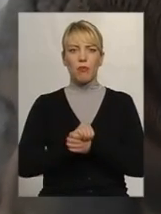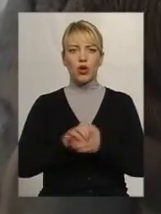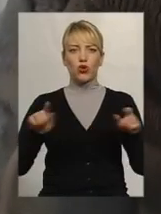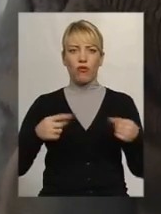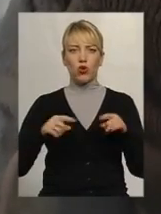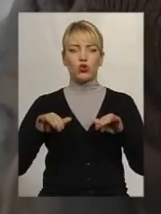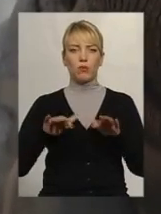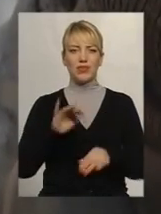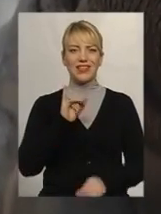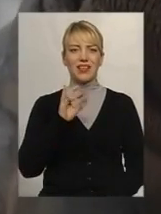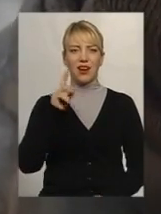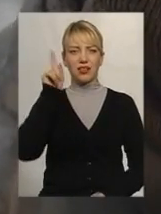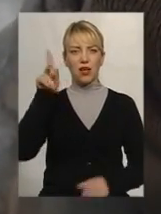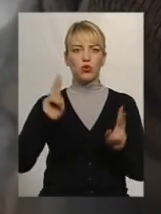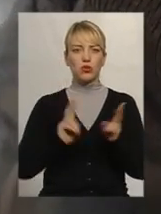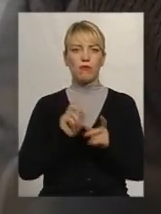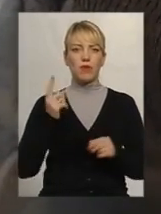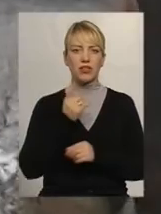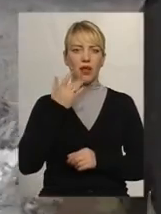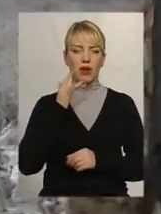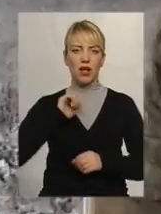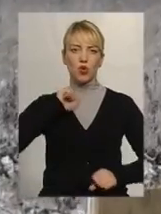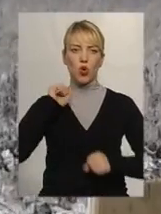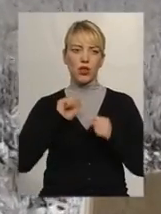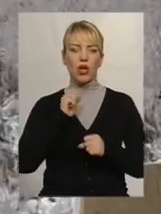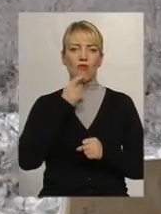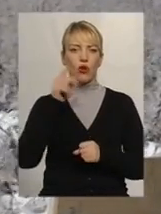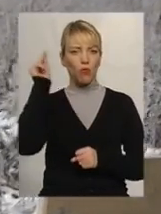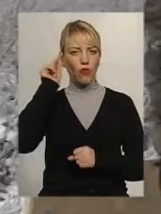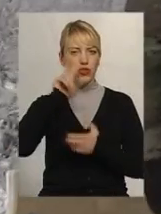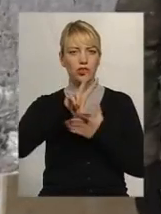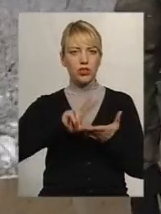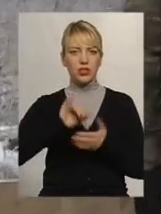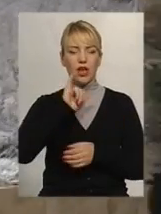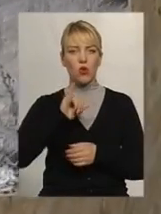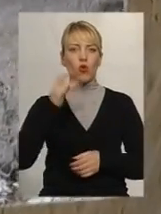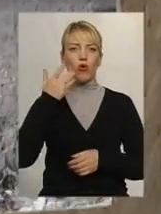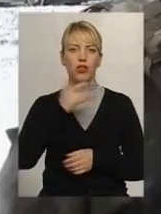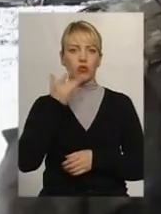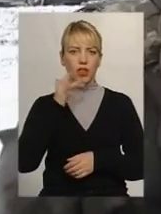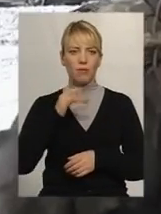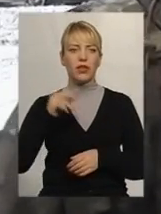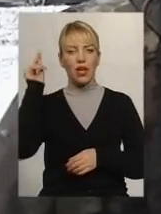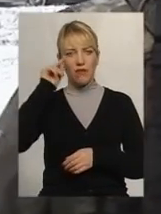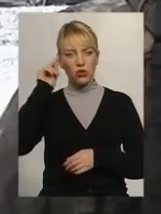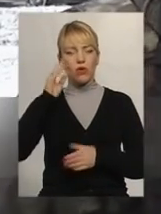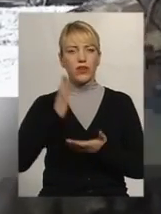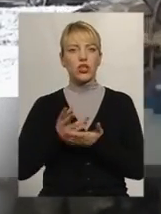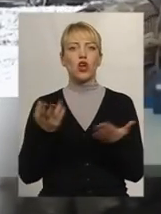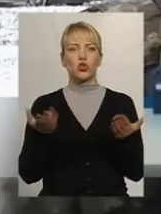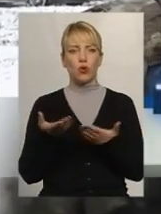Ірак. Саме там він вперше зустрівся з американськими колегами. Каже, повчитися в іноземних військових є чому. Якщо раніше